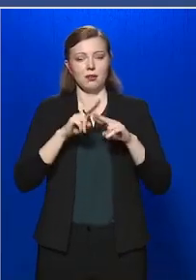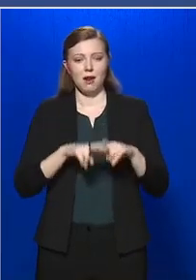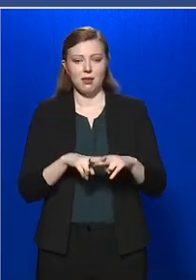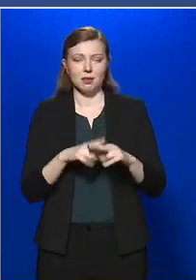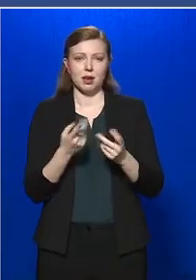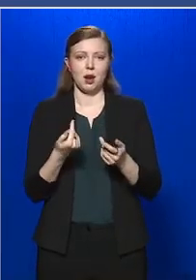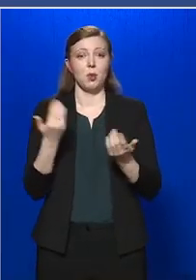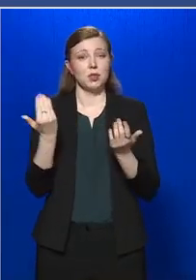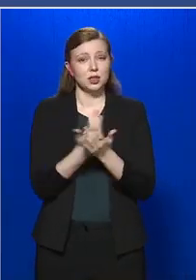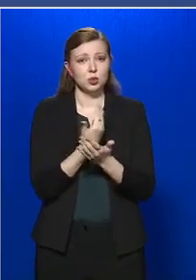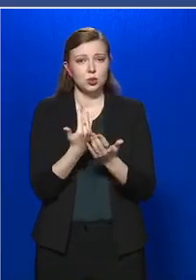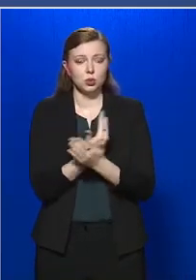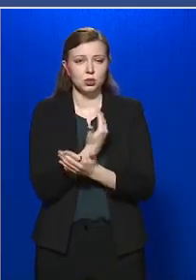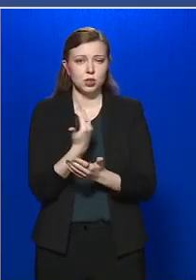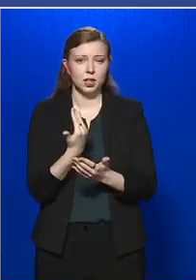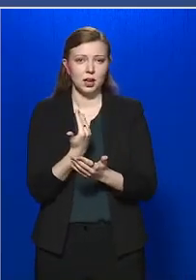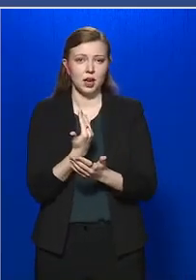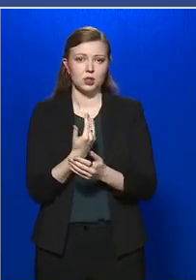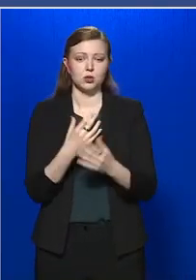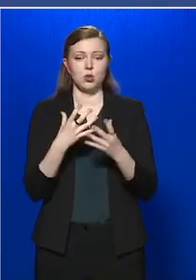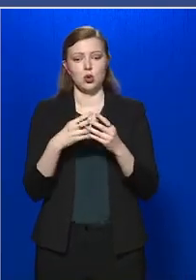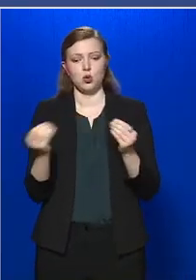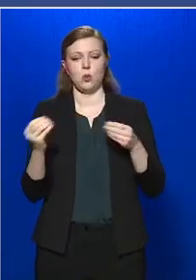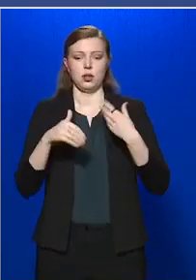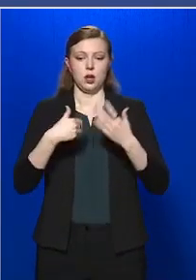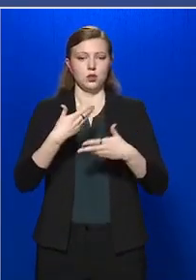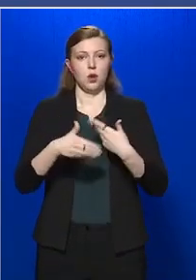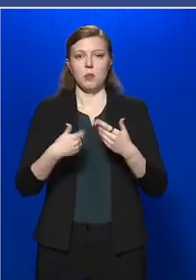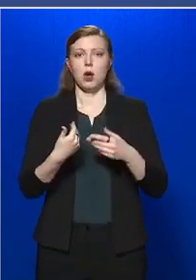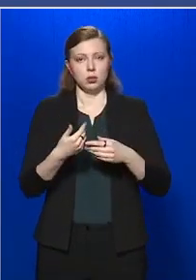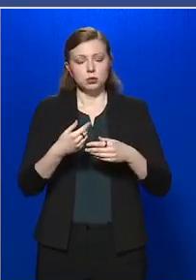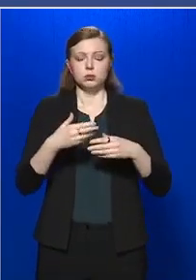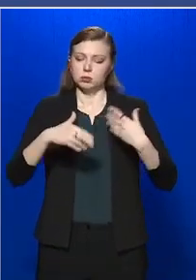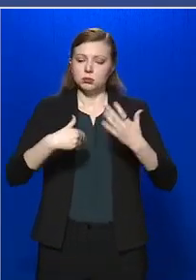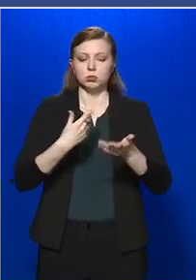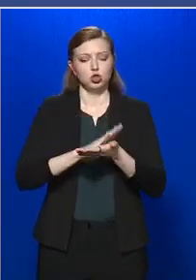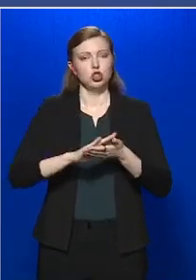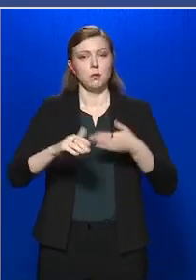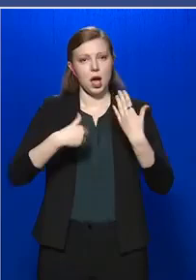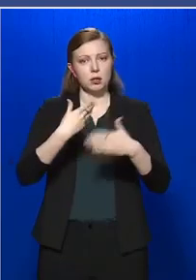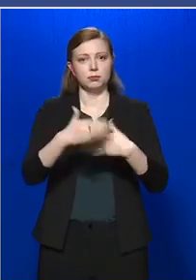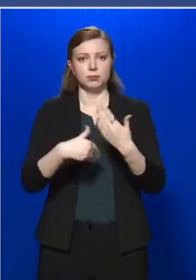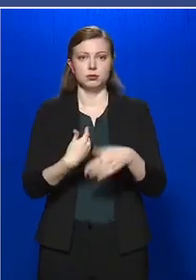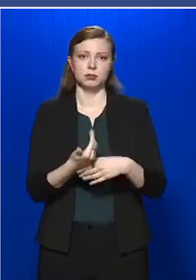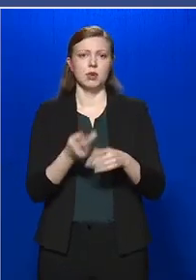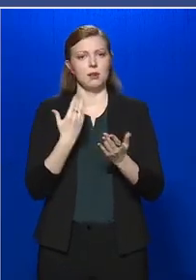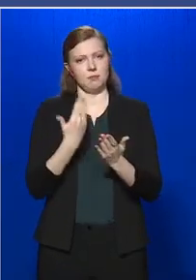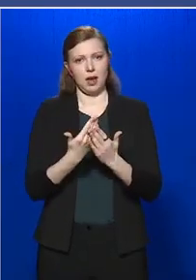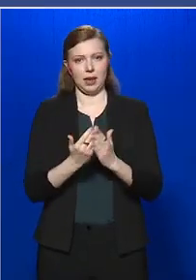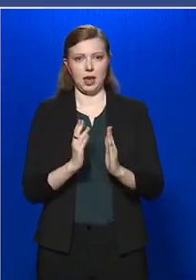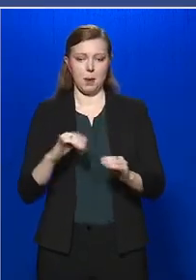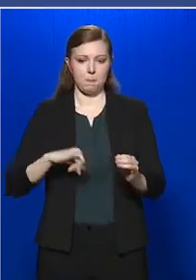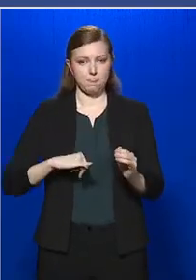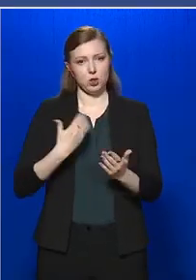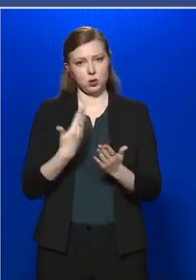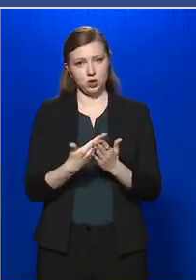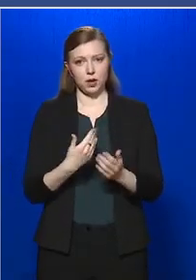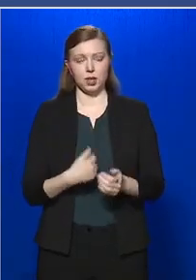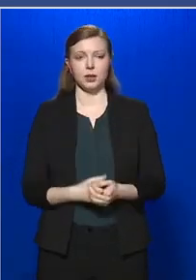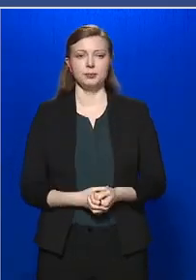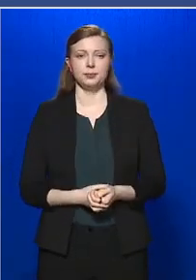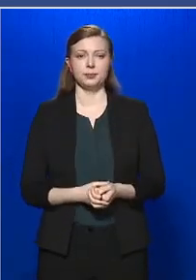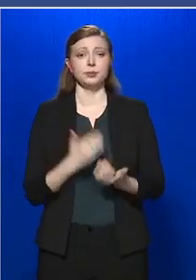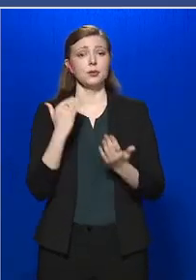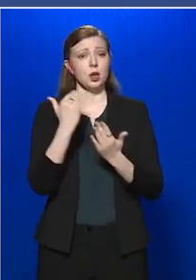amelyek ahhoz szükségesek, hogy a gyógyítási folyamat zavartalanul történjen meg, rendelkezésre álljanak. Az a feladatuk,